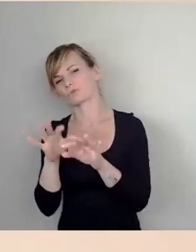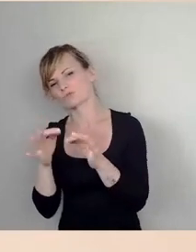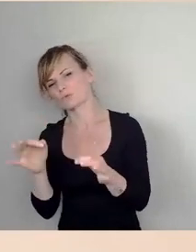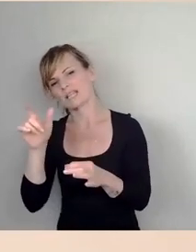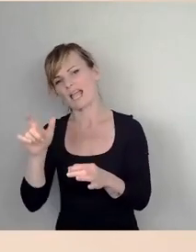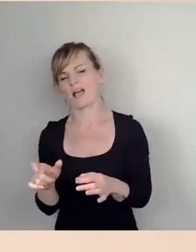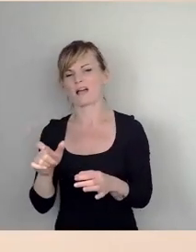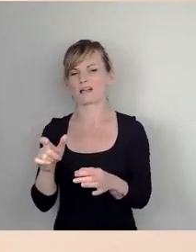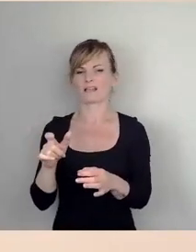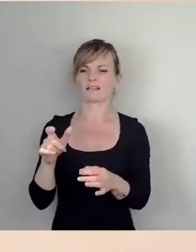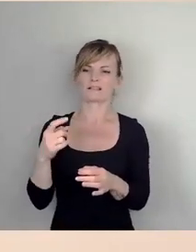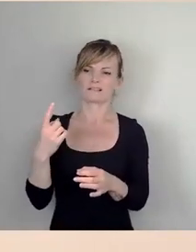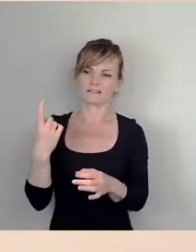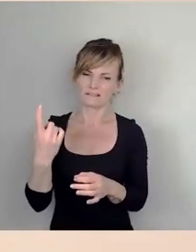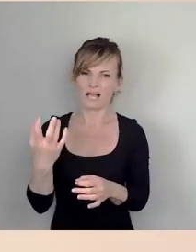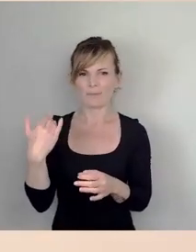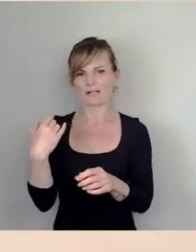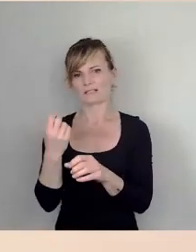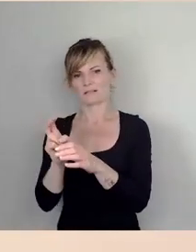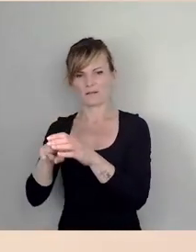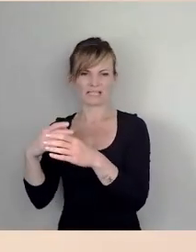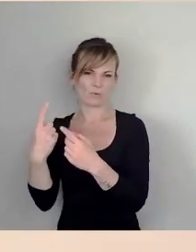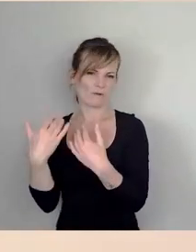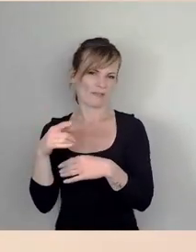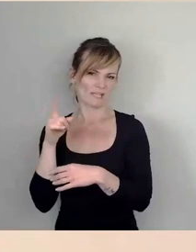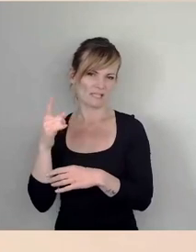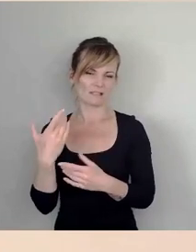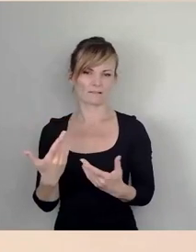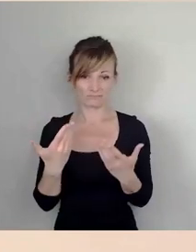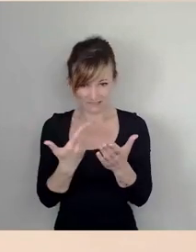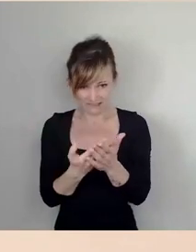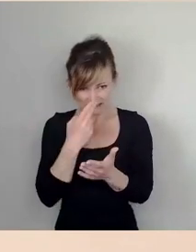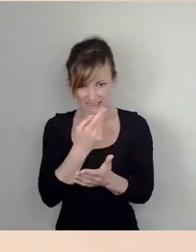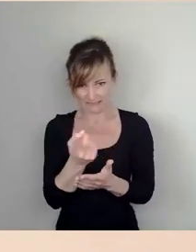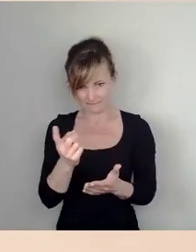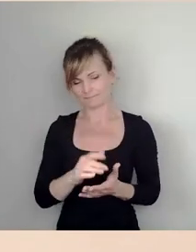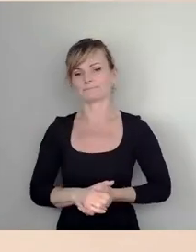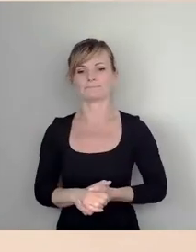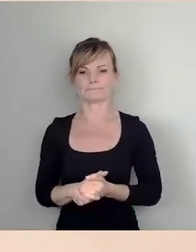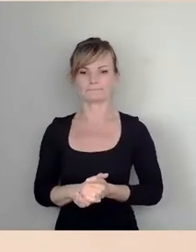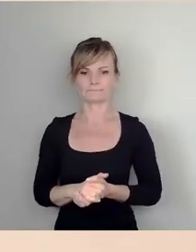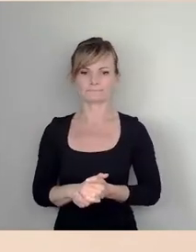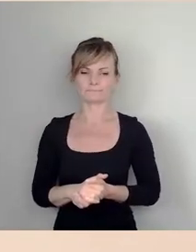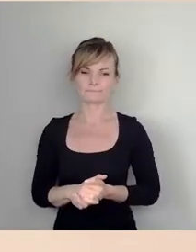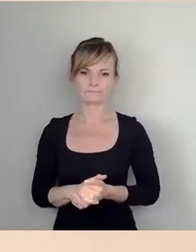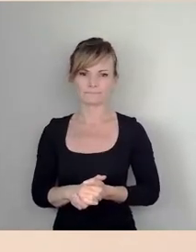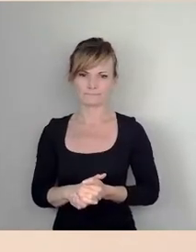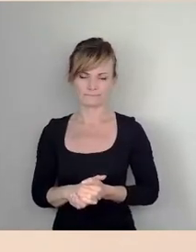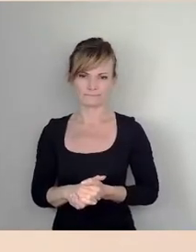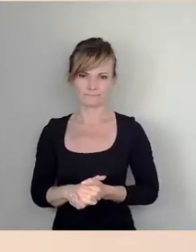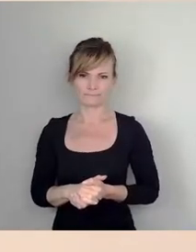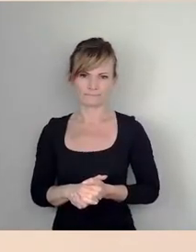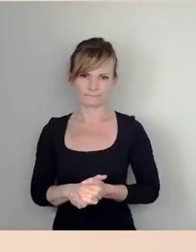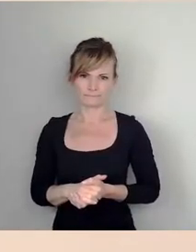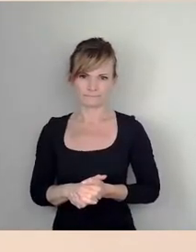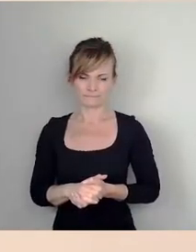Und dieses Gutachten liegt Ihnen vor. Und wie im Ausschuss ja